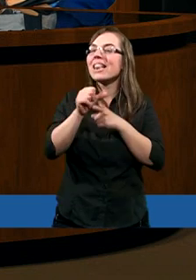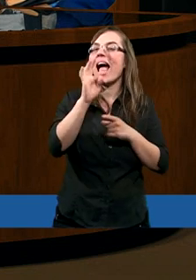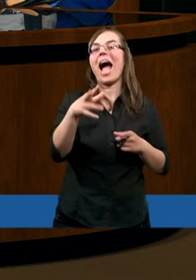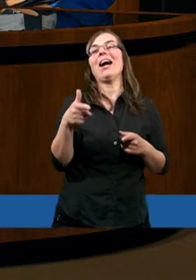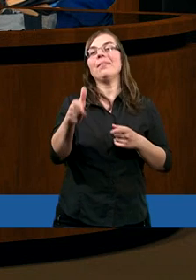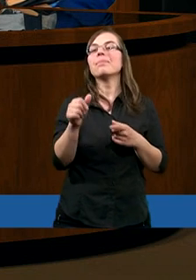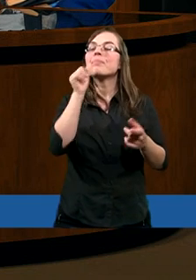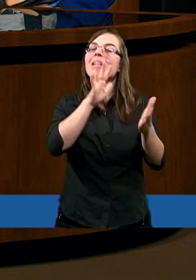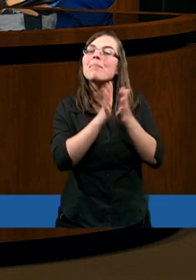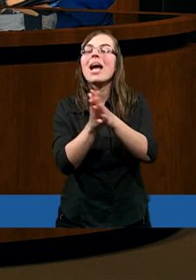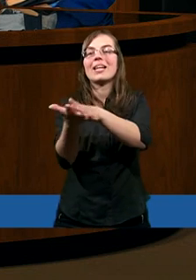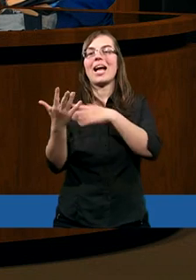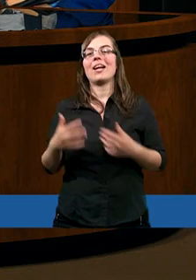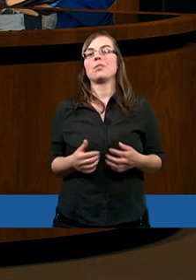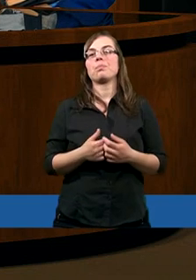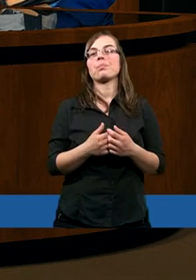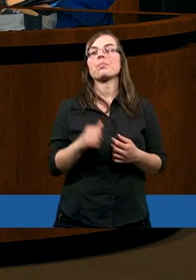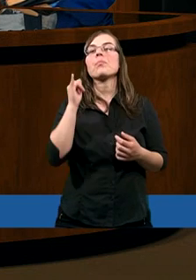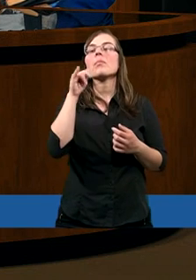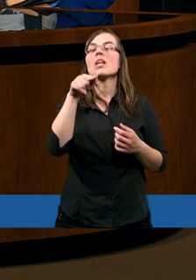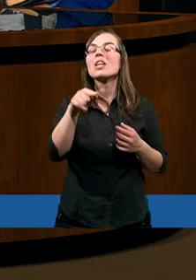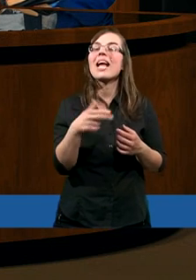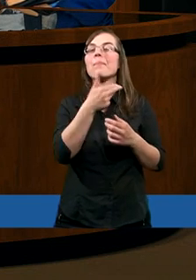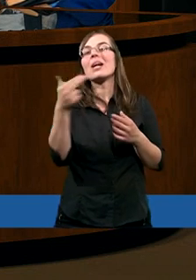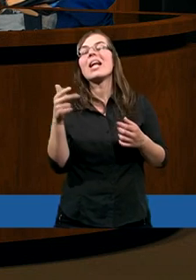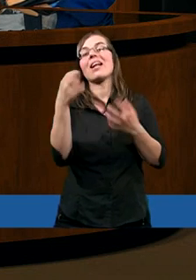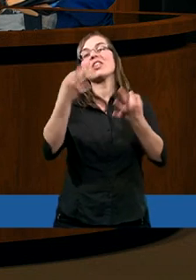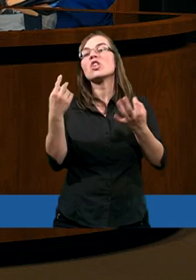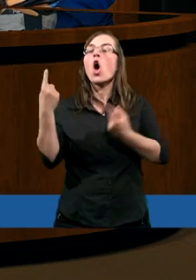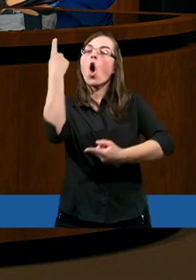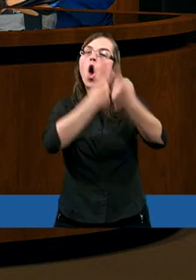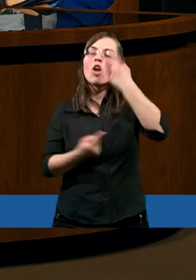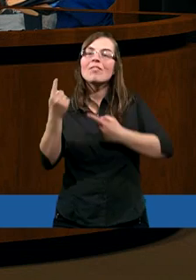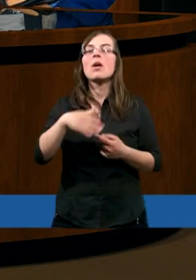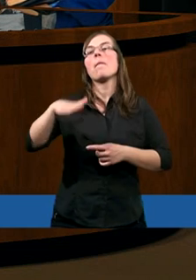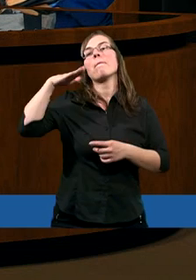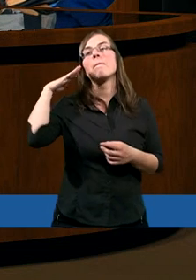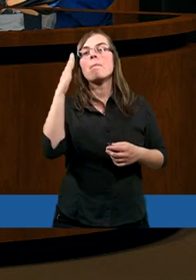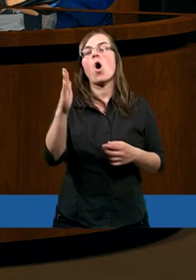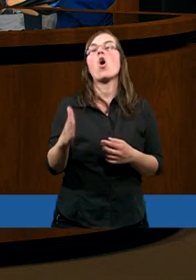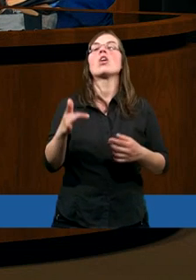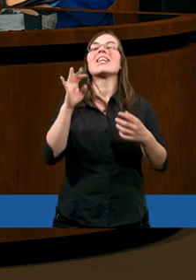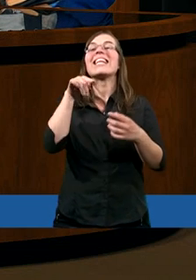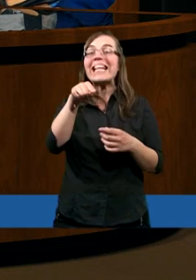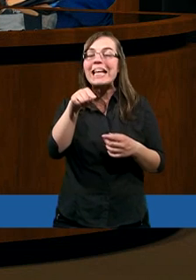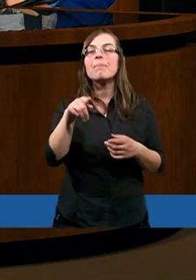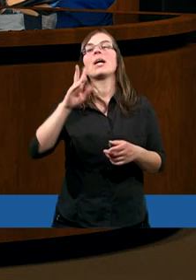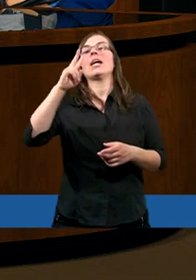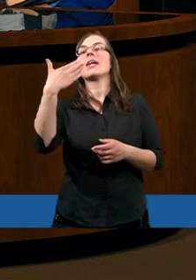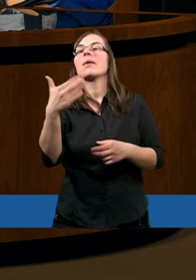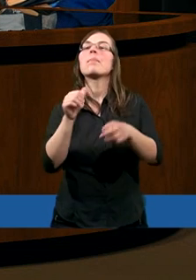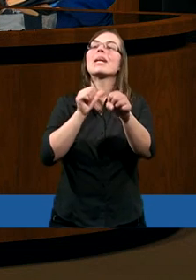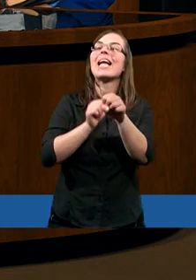nawiązać do tego, w zasadzie do tematu dzisiejszego rozważania. Bądź tym, kim jesteś.